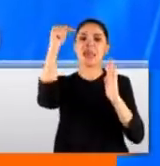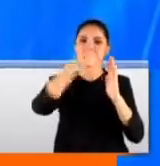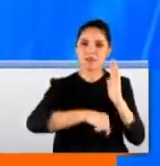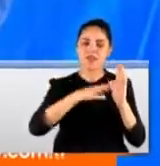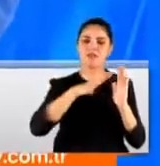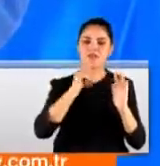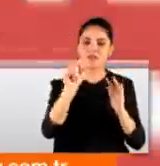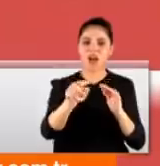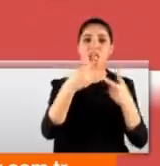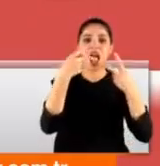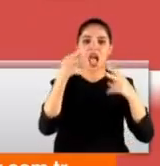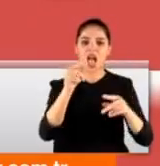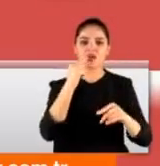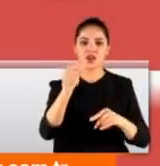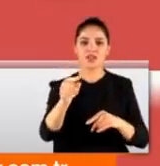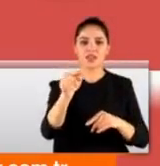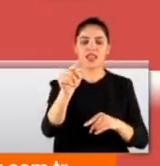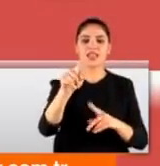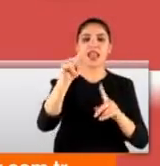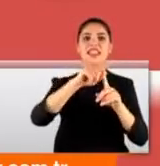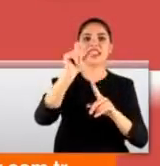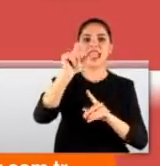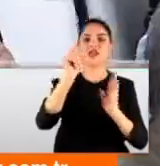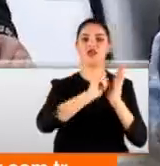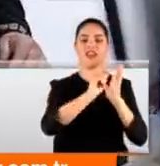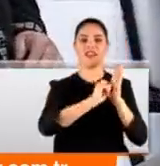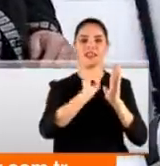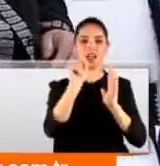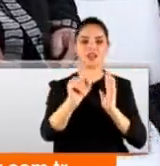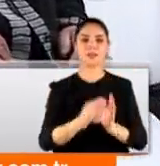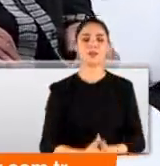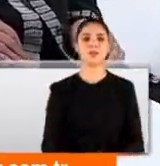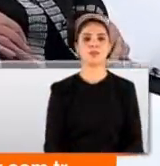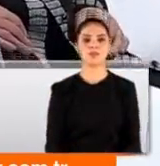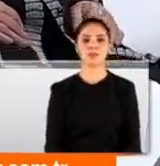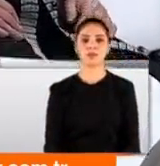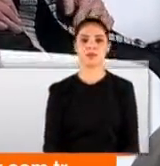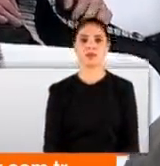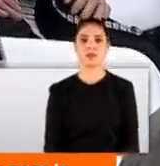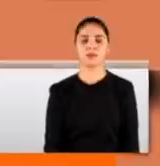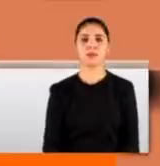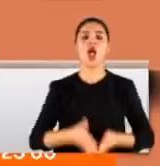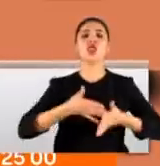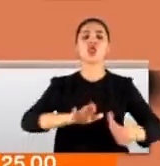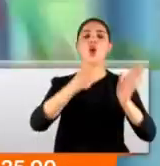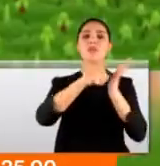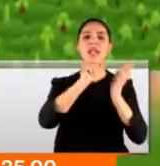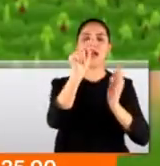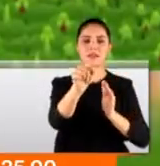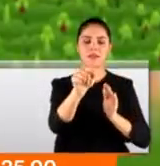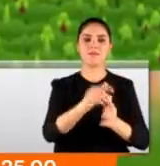Şimdi buraya yazalım. dediği andan itibaren tc kimlik numaranızı görüyorsunuz. Yazalım bakalım Müge Anlı diye. Evet doğum tarihimiz.